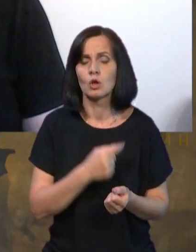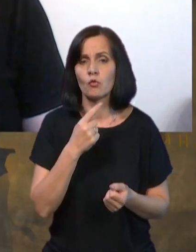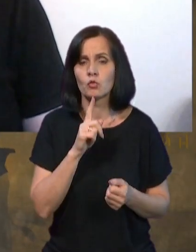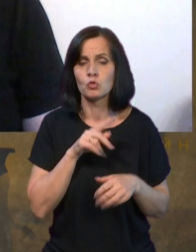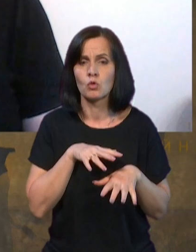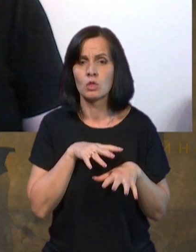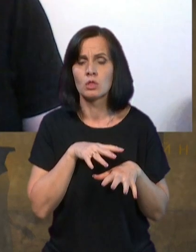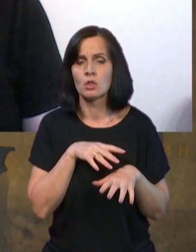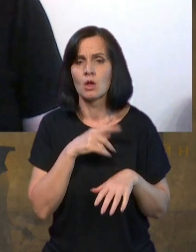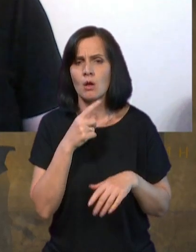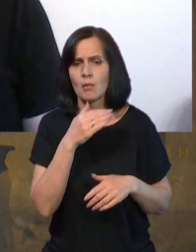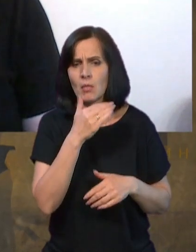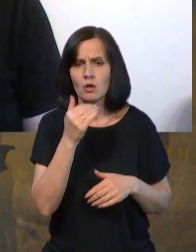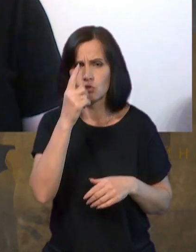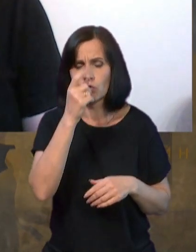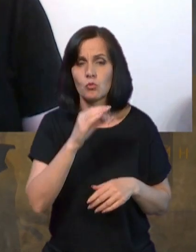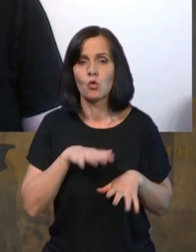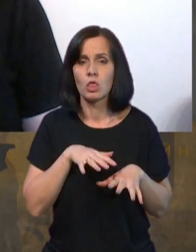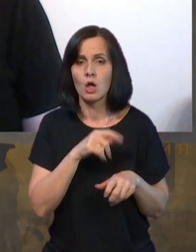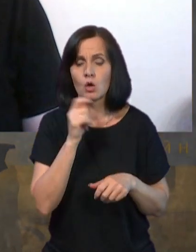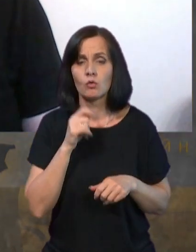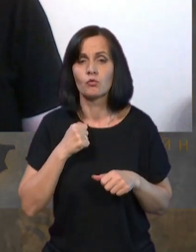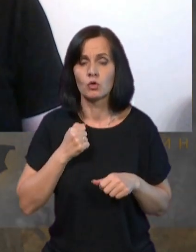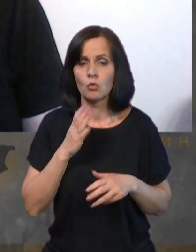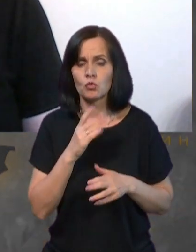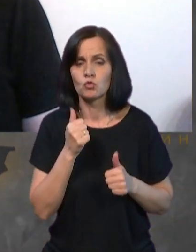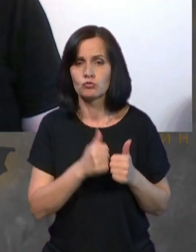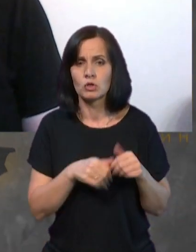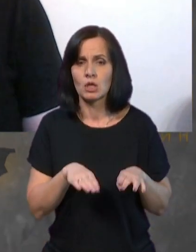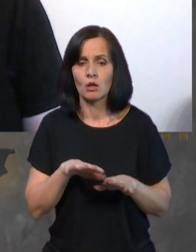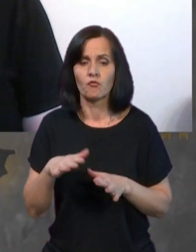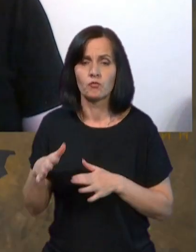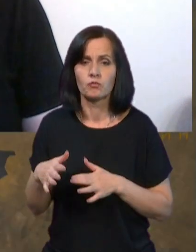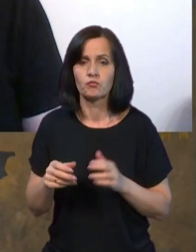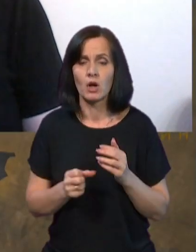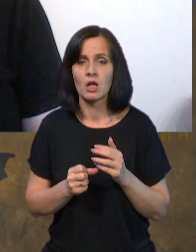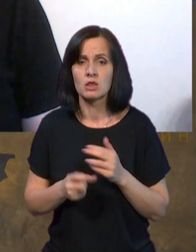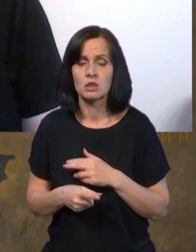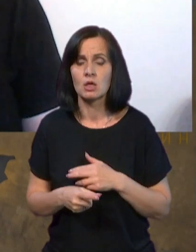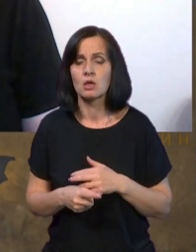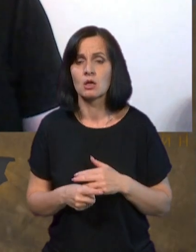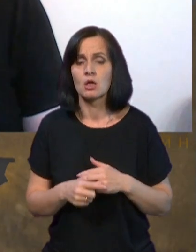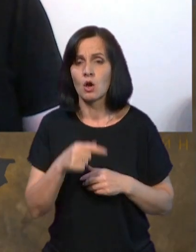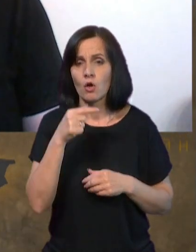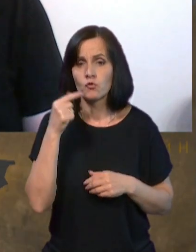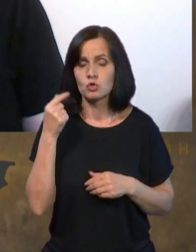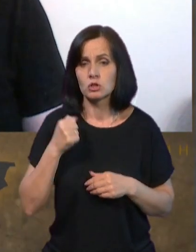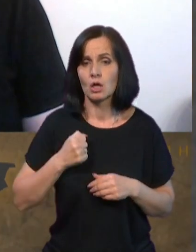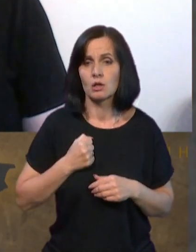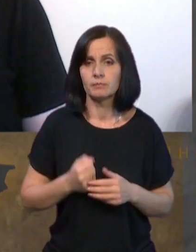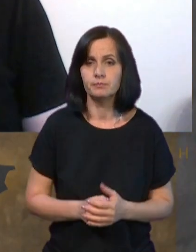українських військових. Чи будуть частішати такі випадки дезертирства саме в російській армії?